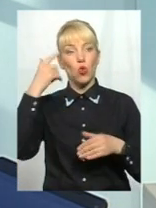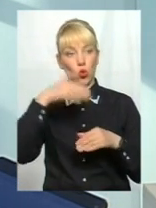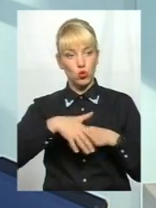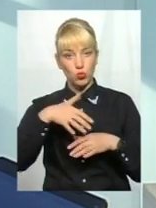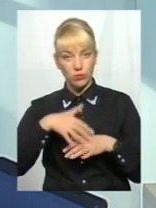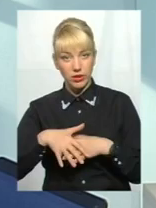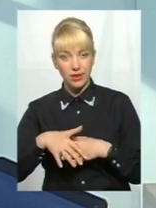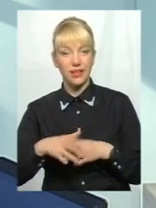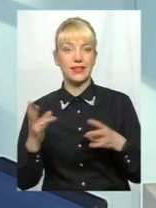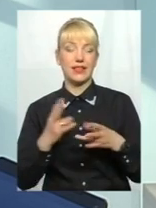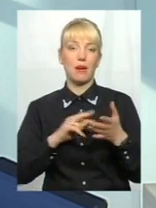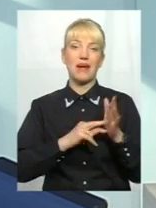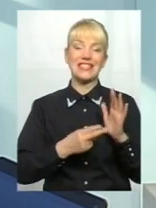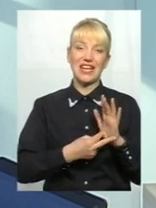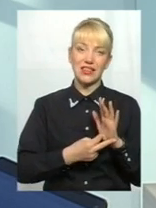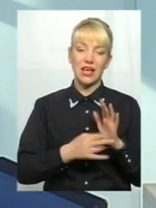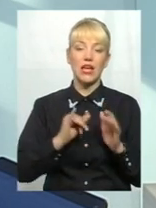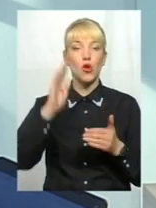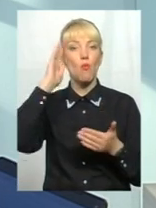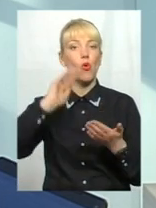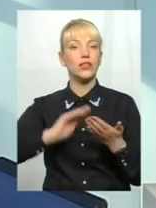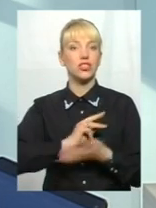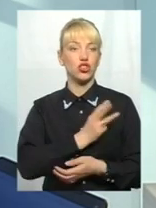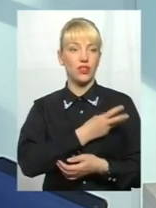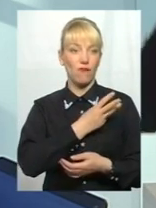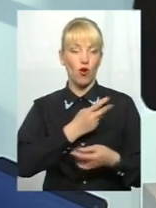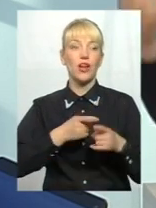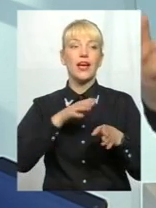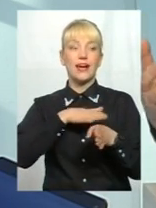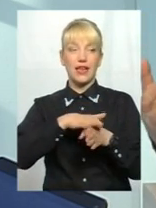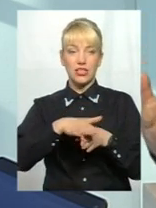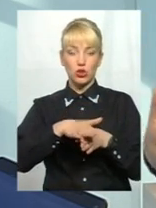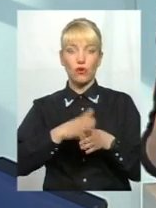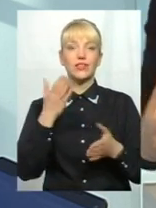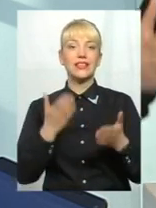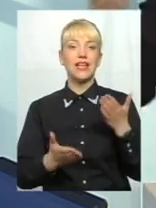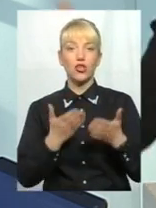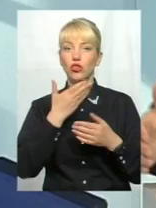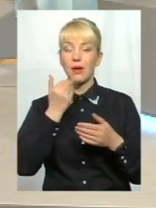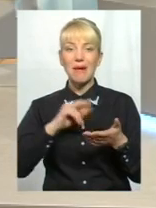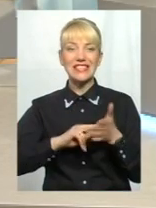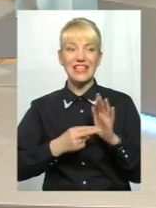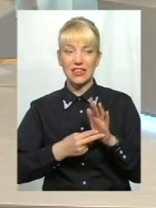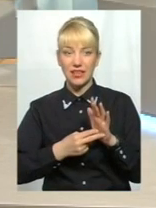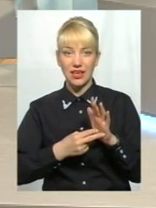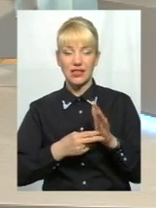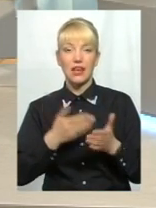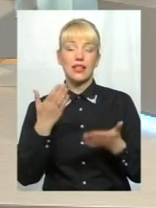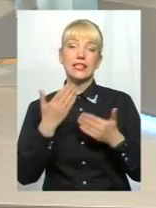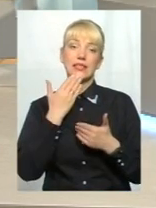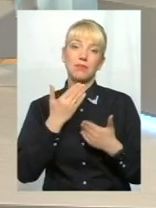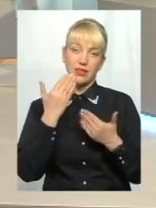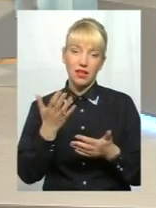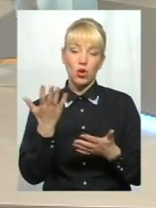стратегія, і потім політична воля цю стратегію в державній програмі реалізовувати. Якщо нема стратегії, то ви запитаєте якось міністр до вас, він